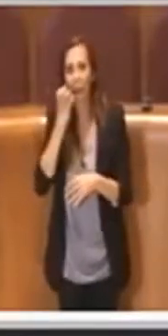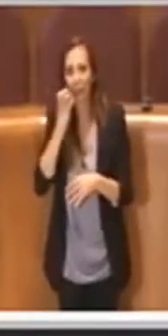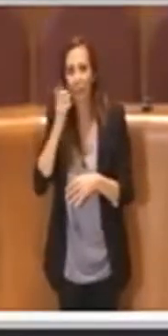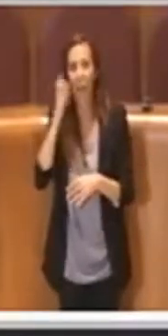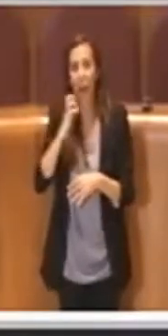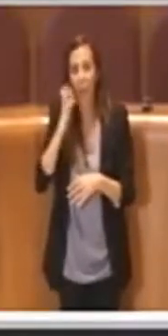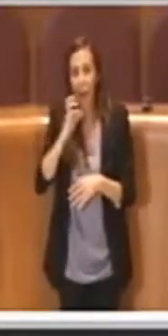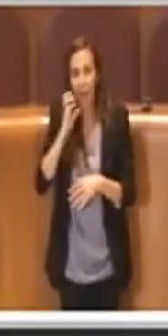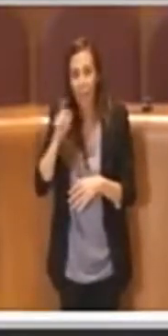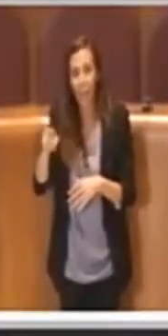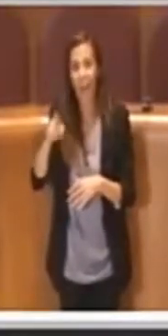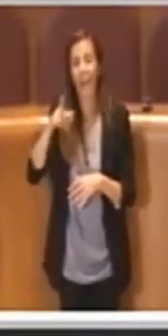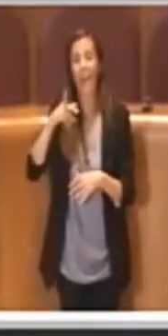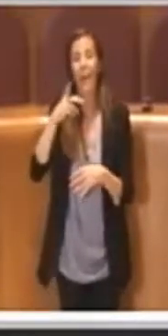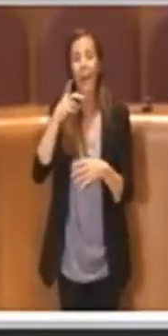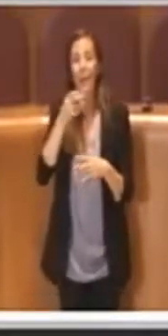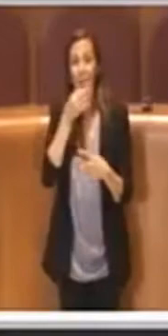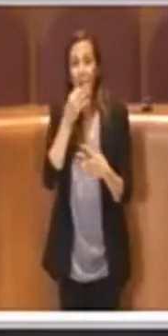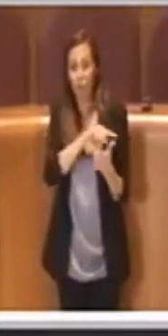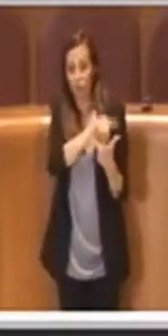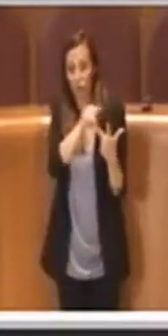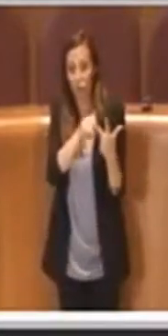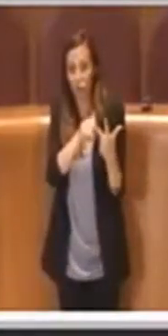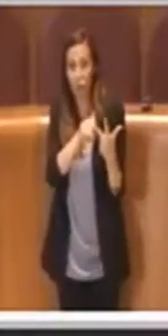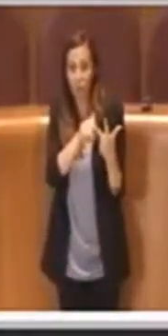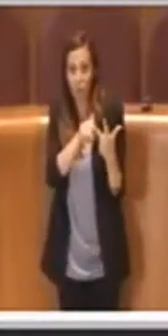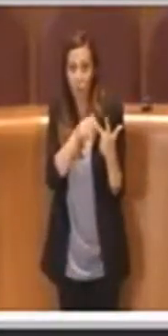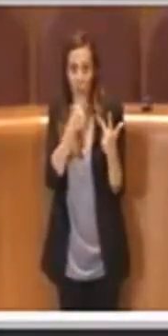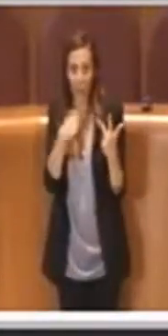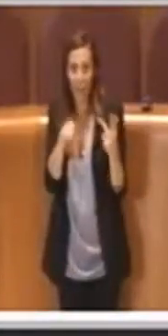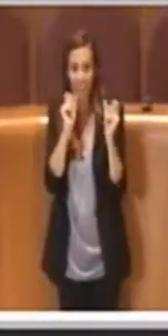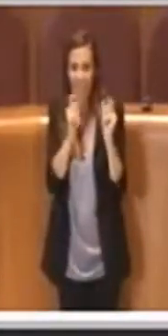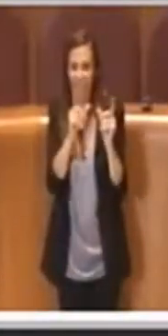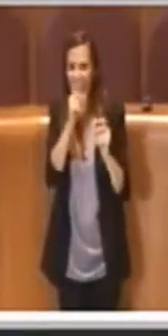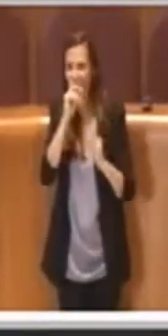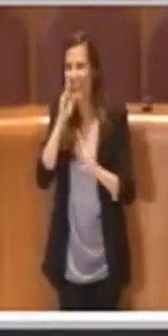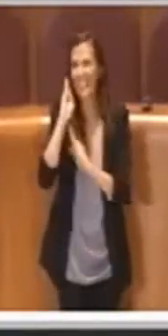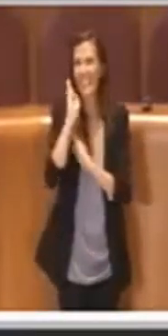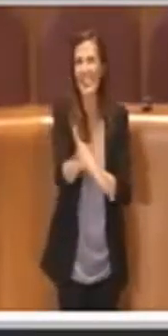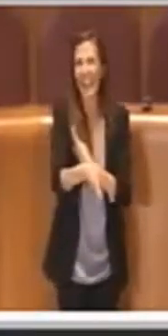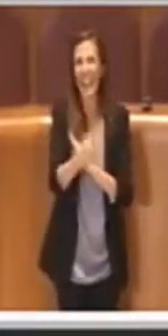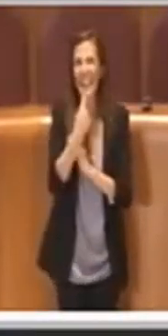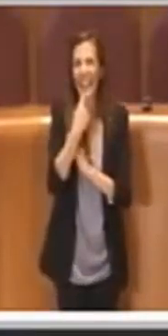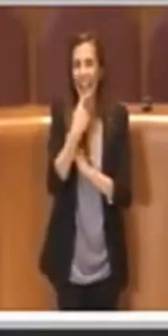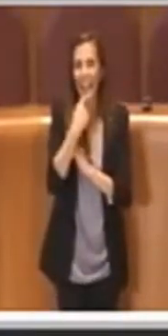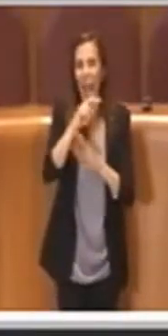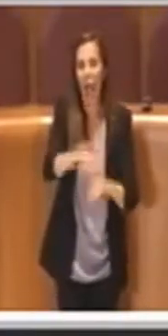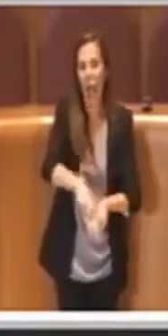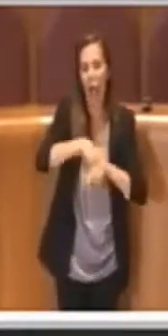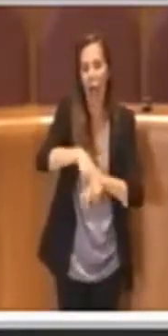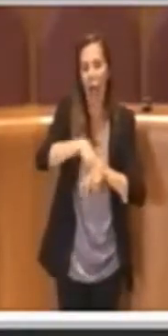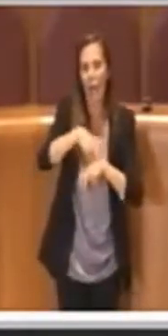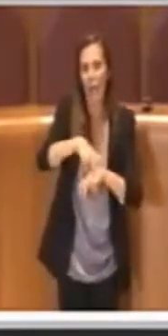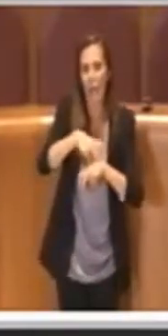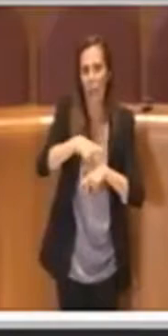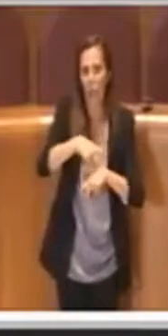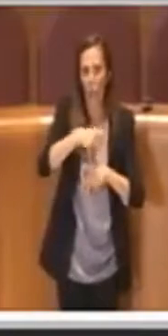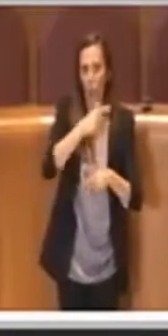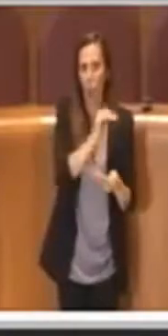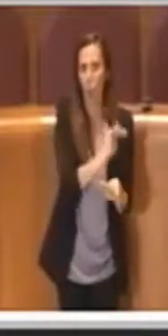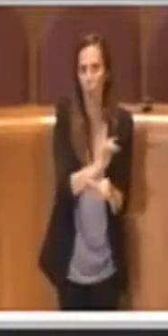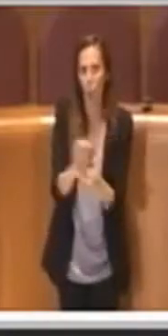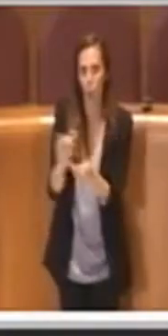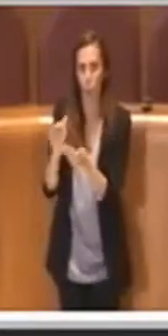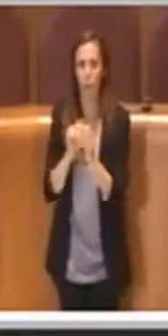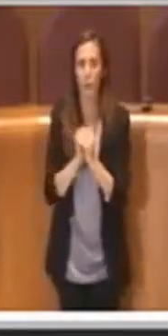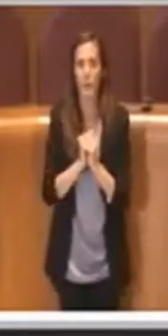buon inizio per la vendita diretta da parte di produttori agricoli. Con questo regolamento